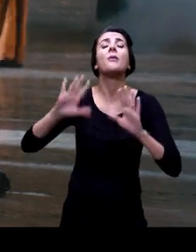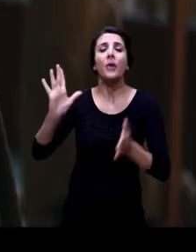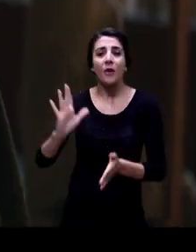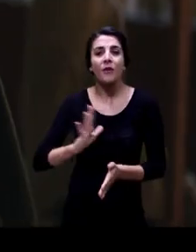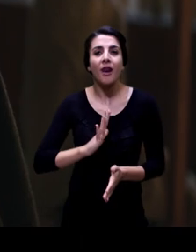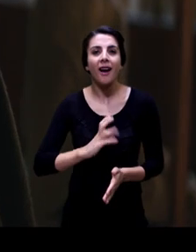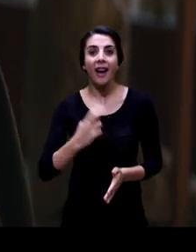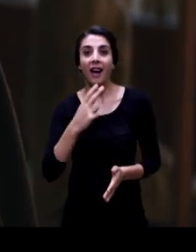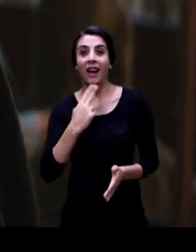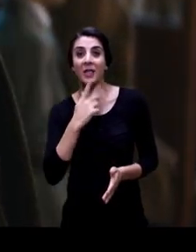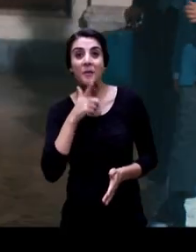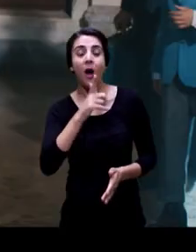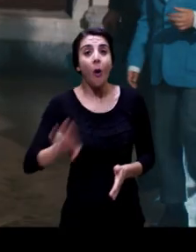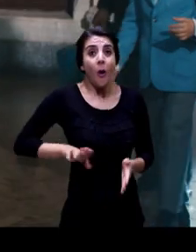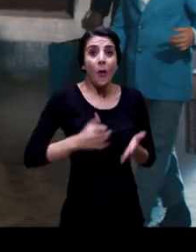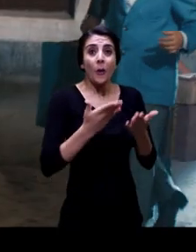Aslan